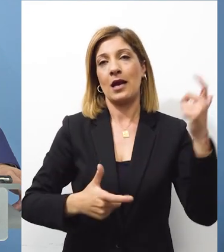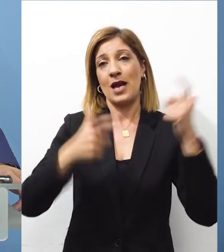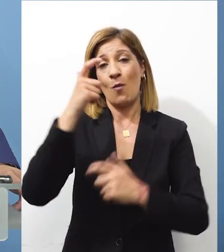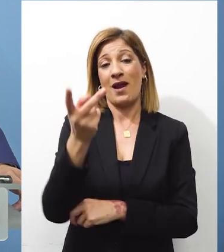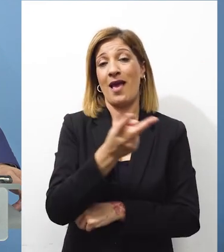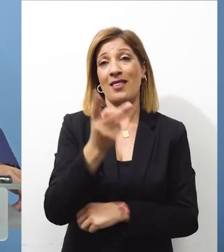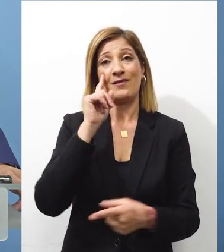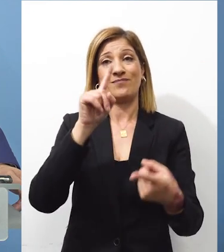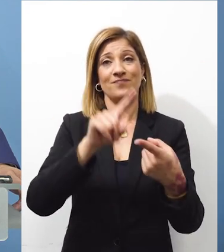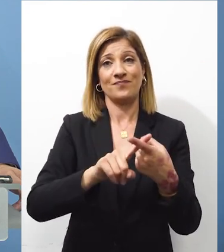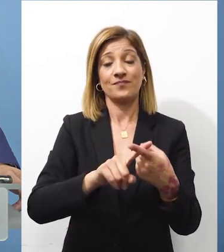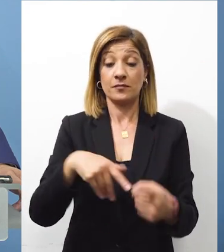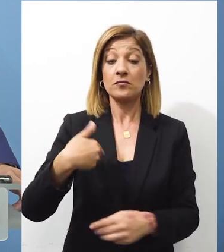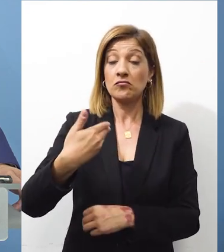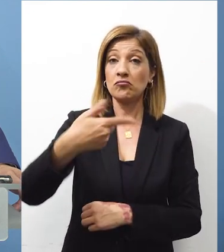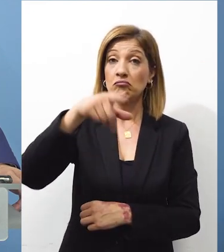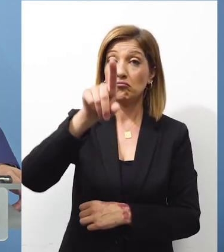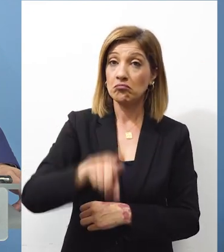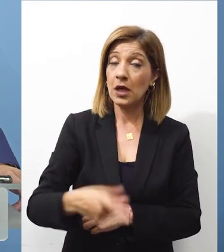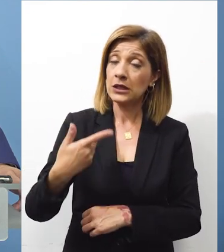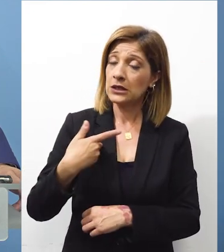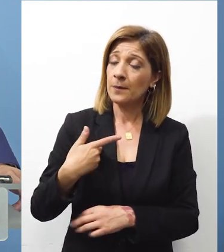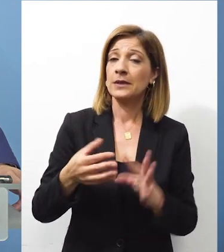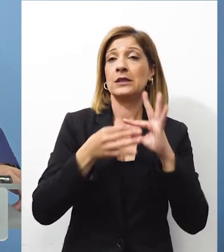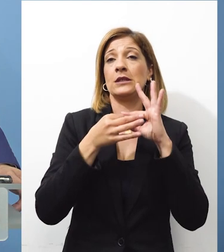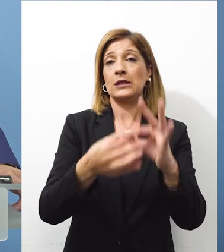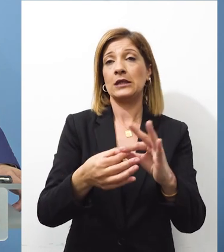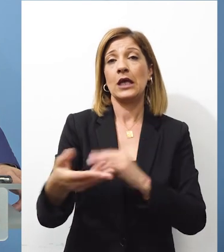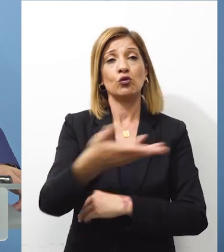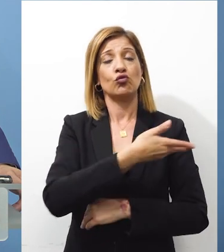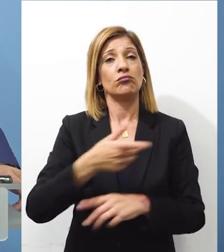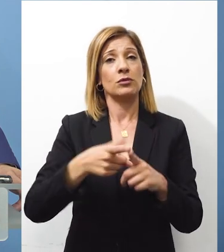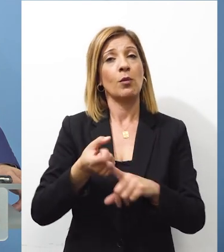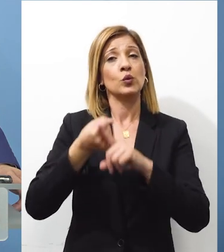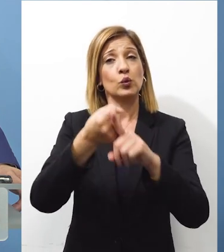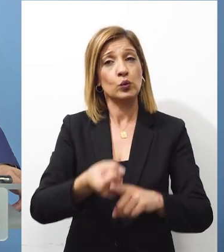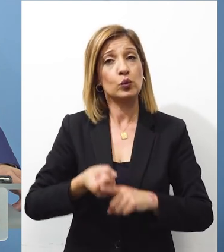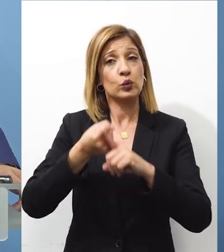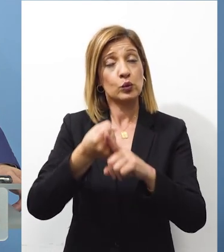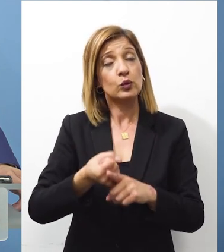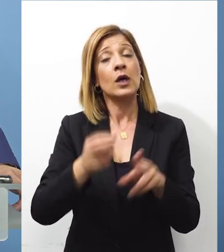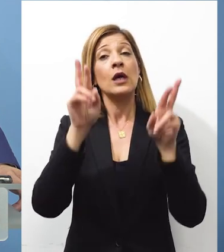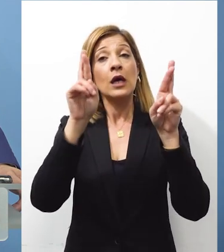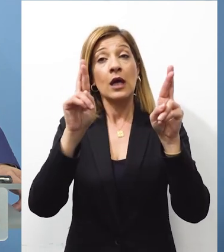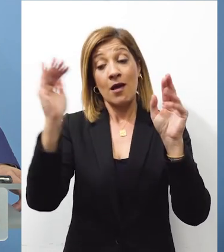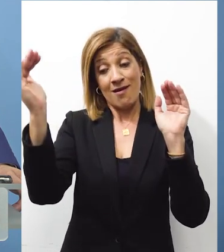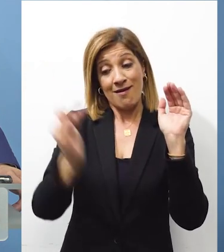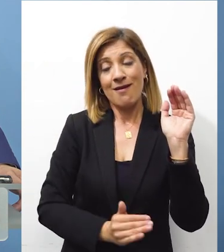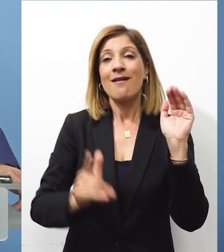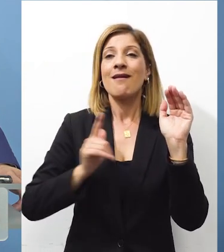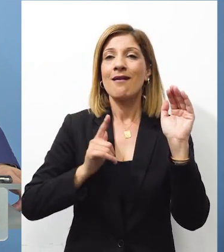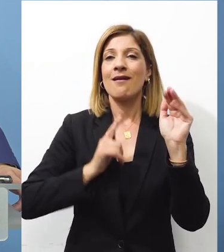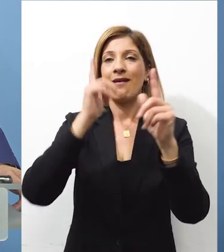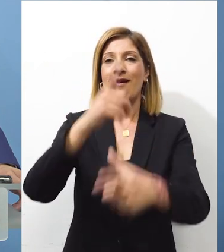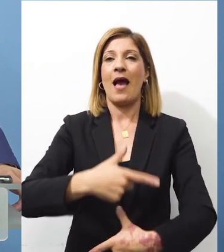Εμείς θα συνεχίσουμε και το επόμενο διάστημα αυτές τις εντατικές επαφές με τα ΕΕ Αναμένουμε και την προσωπική απεσταλμένη του Γενικού